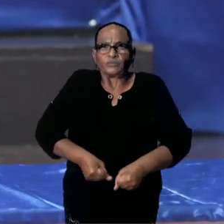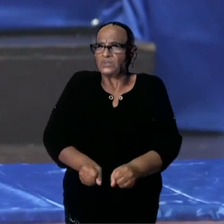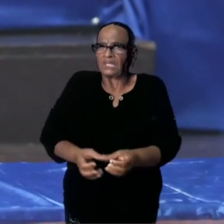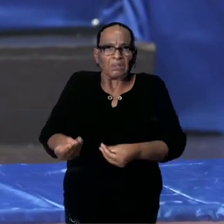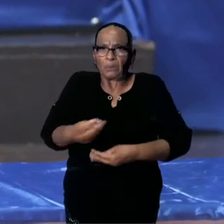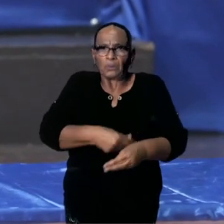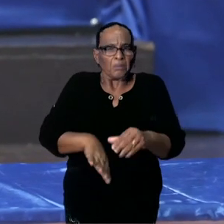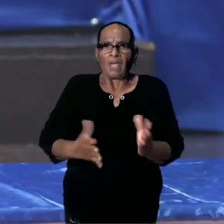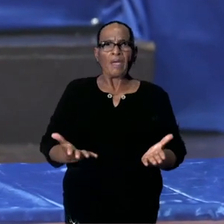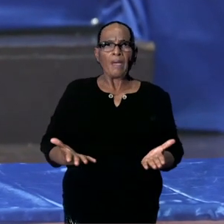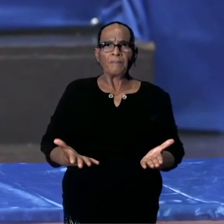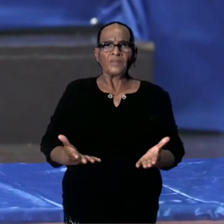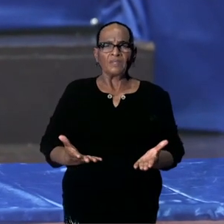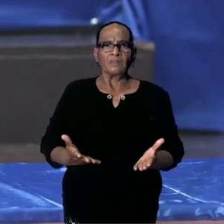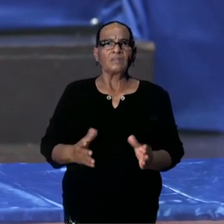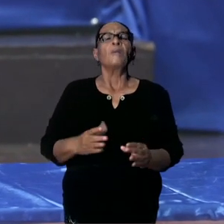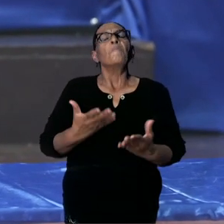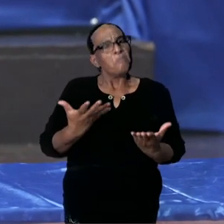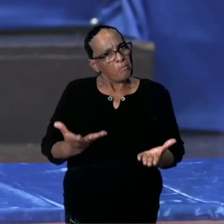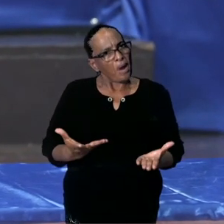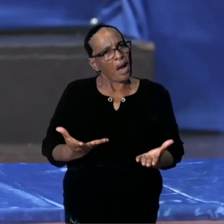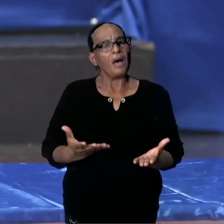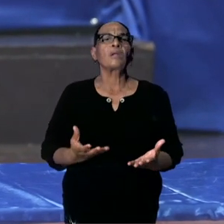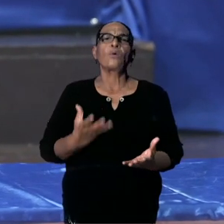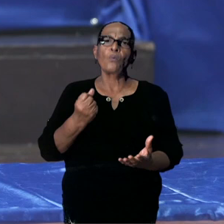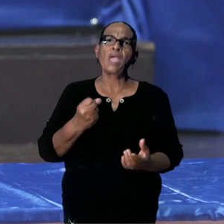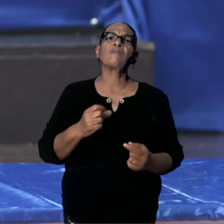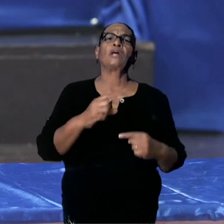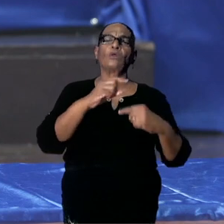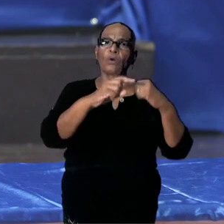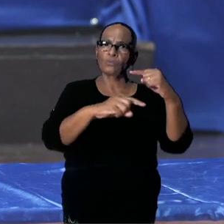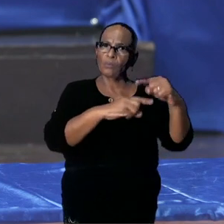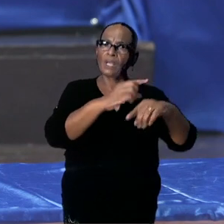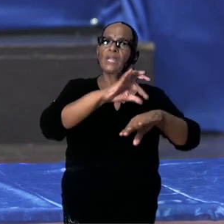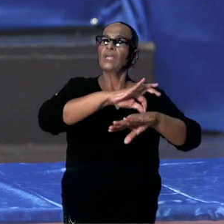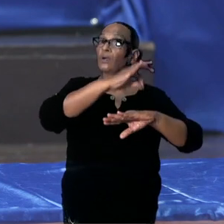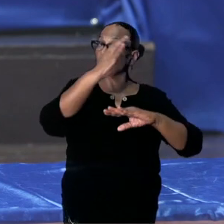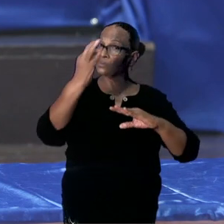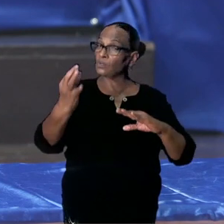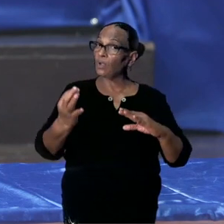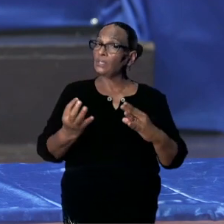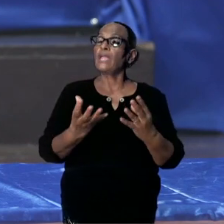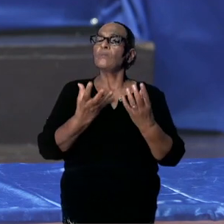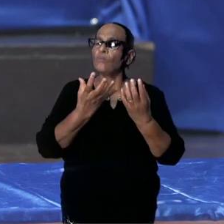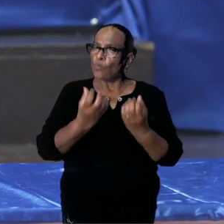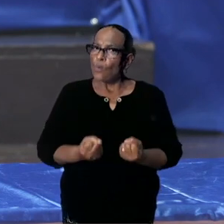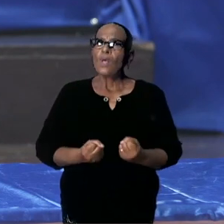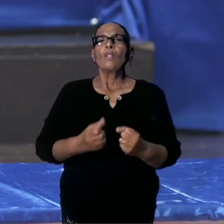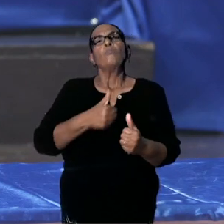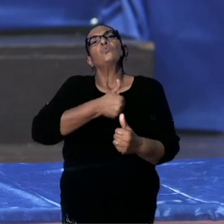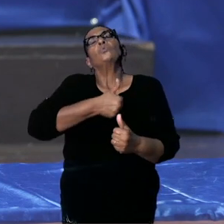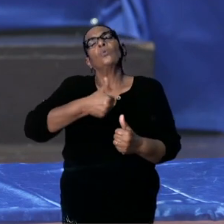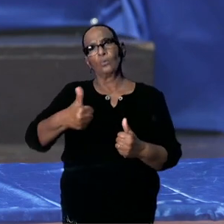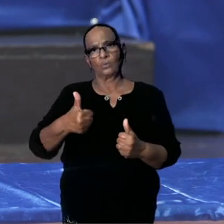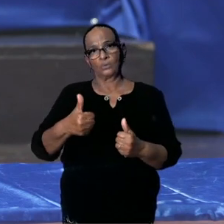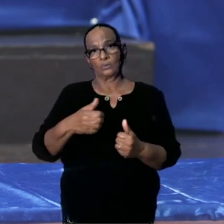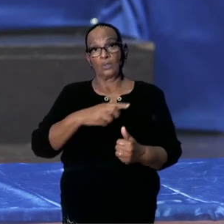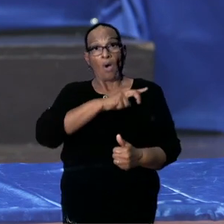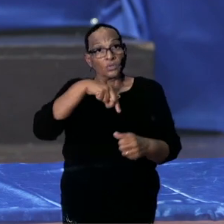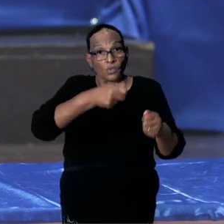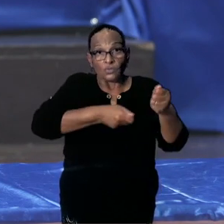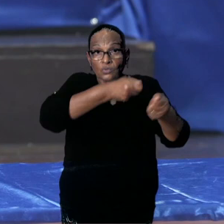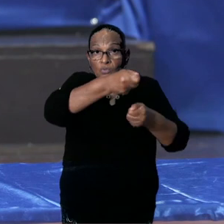gebonden helaas aan de ontwikkelingen in de gezondheidssector. Onze zorg, ons zorgsysteem